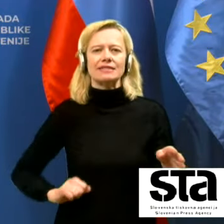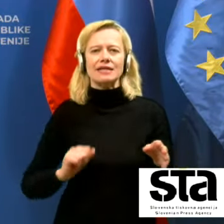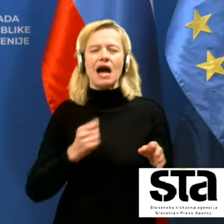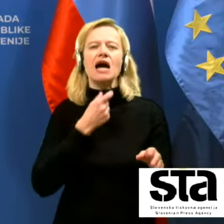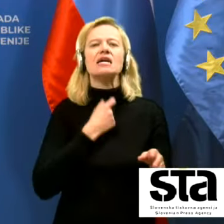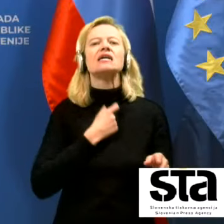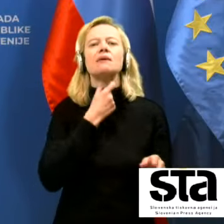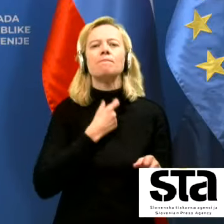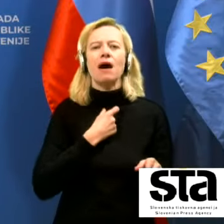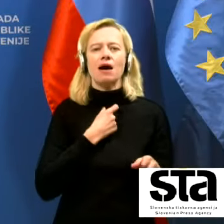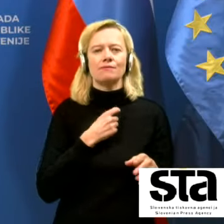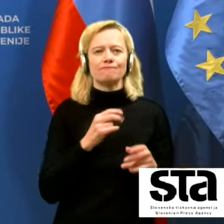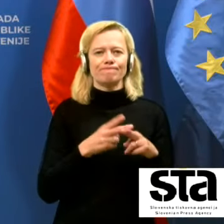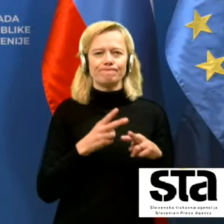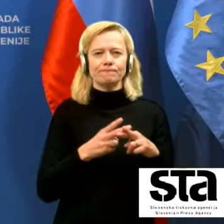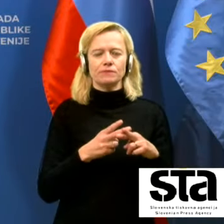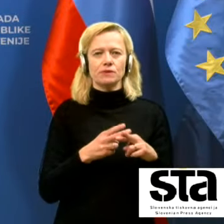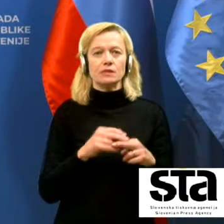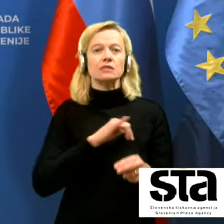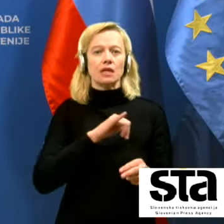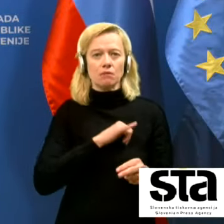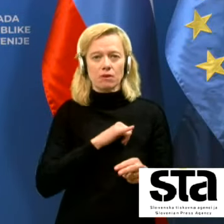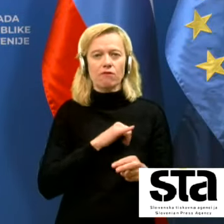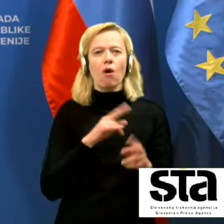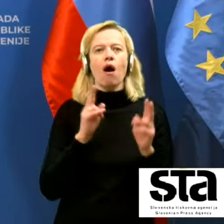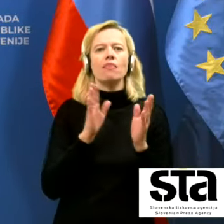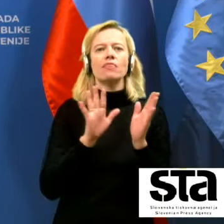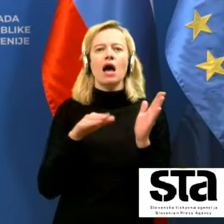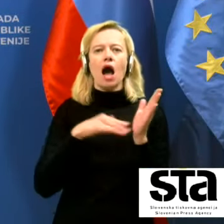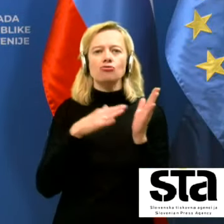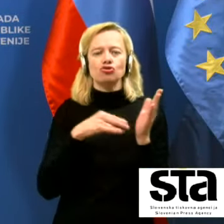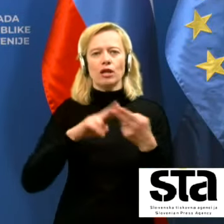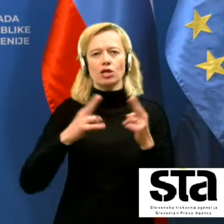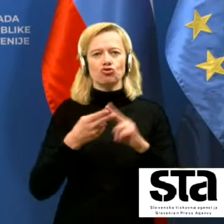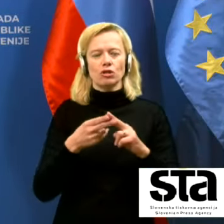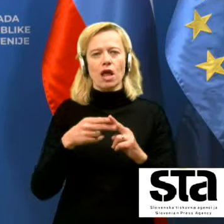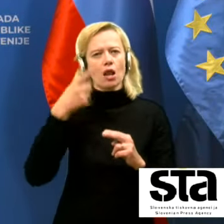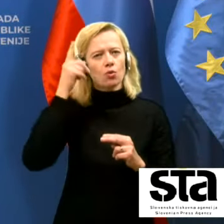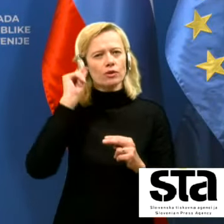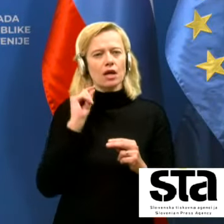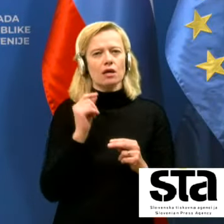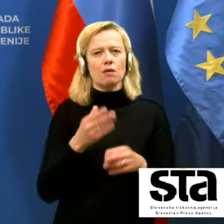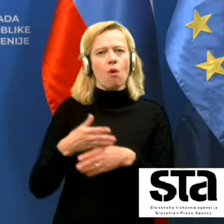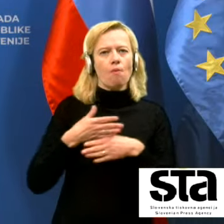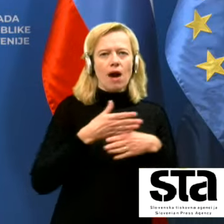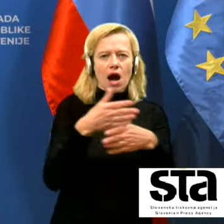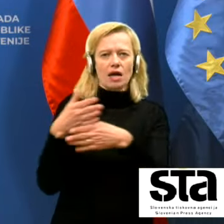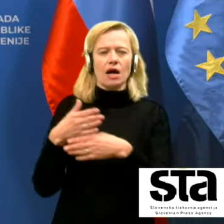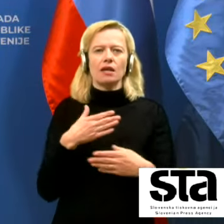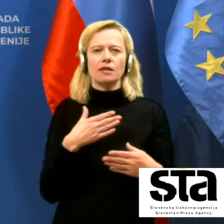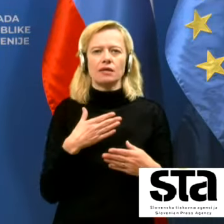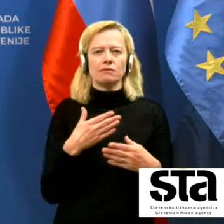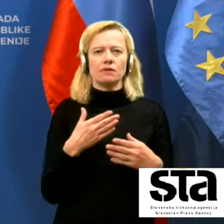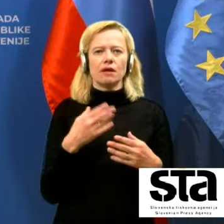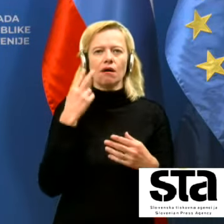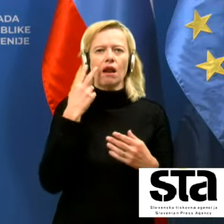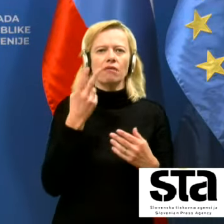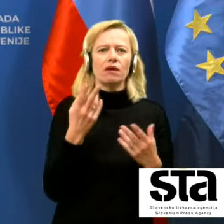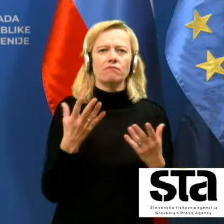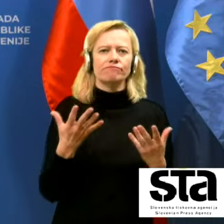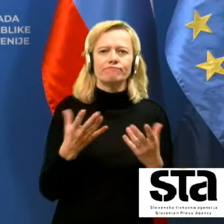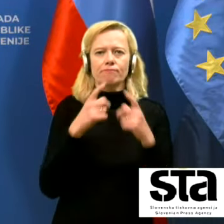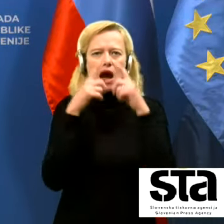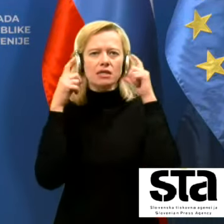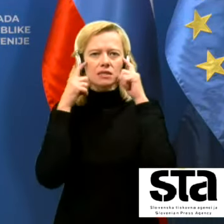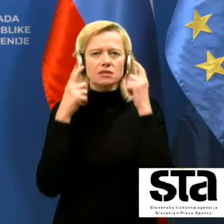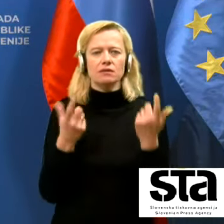in zanimivo je, na kakšne načine so si ljudje pomagali in reševali problem mask, glede na